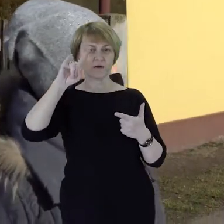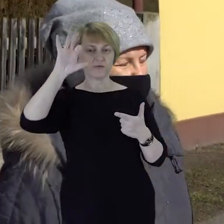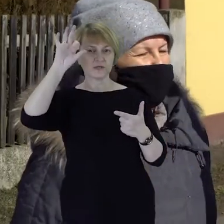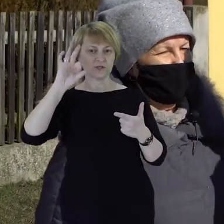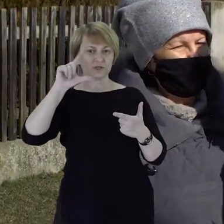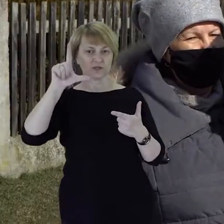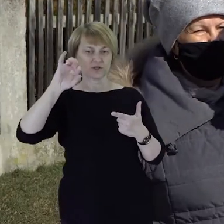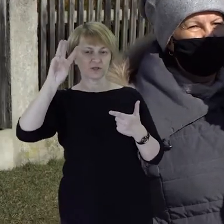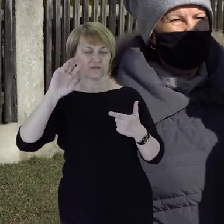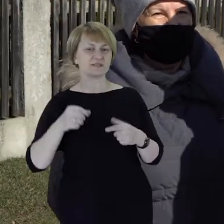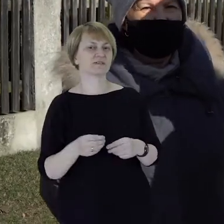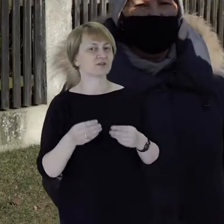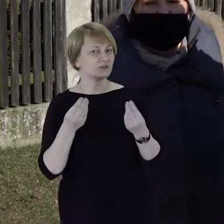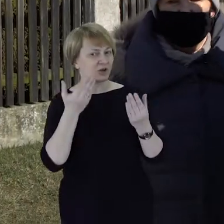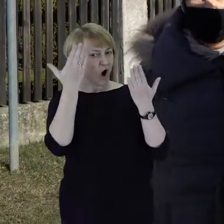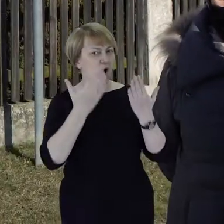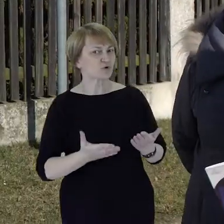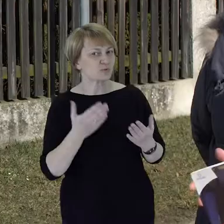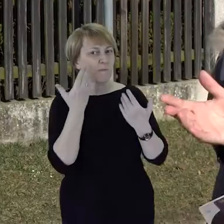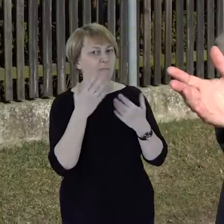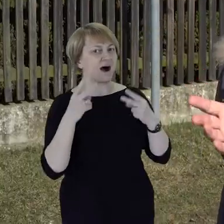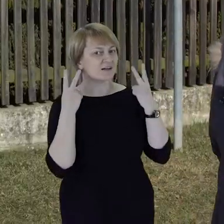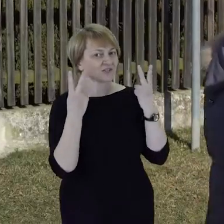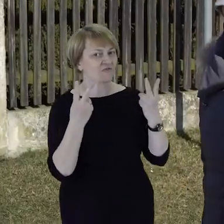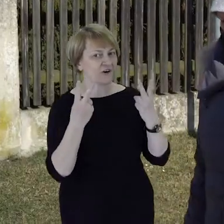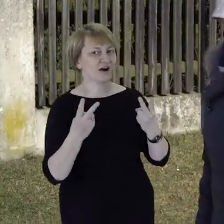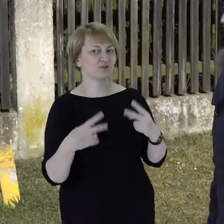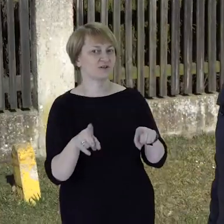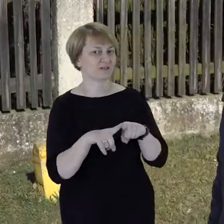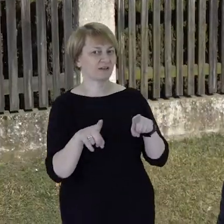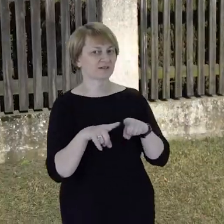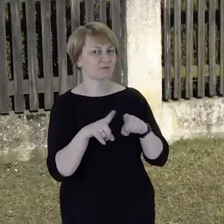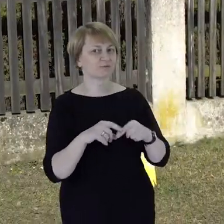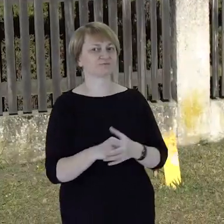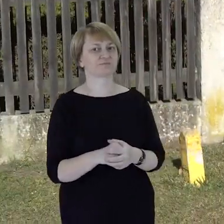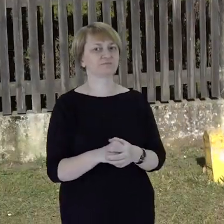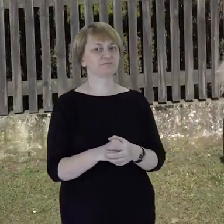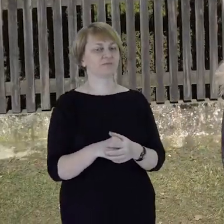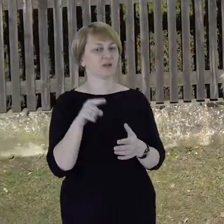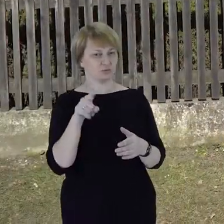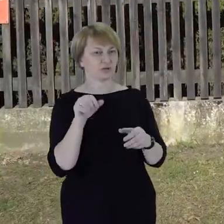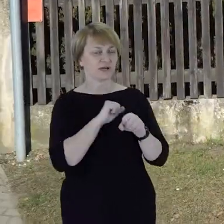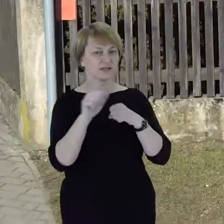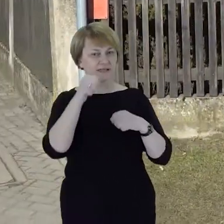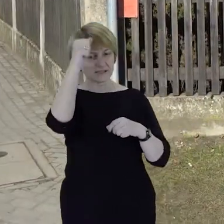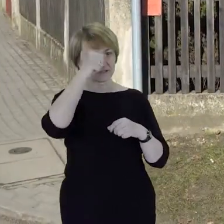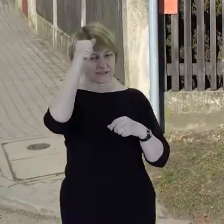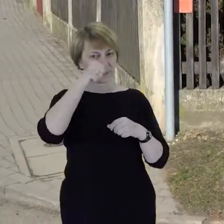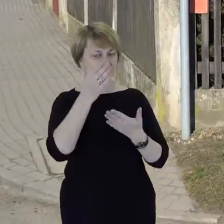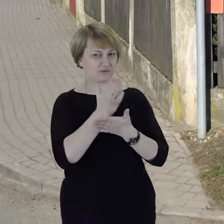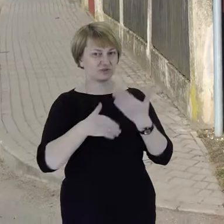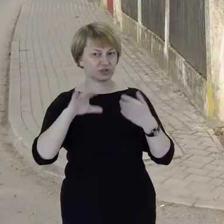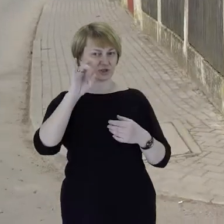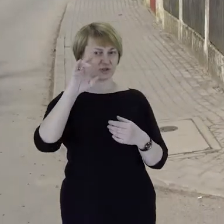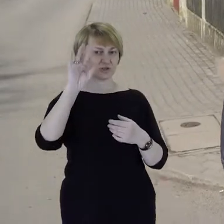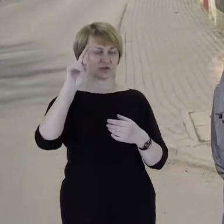mówiliśmy też w pierwszym odcinku, też jest niezwykle ważna i też właśnie Franciszek Myśliwiec jest tutaj umiejscowiony w dzielnicy